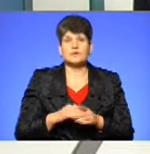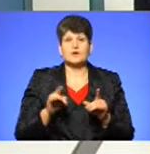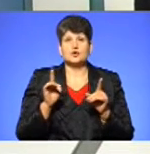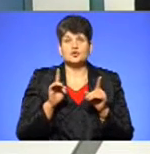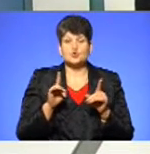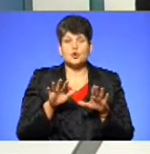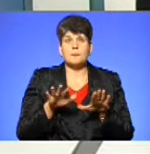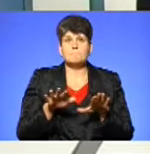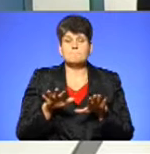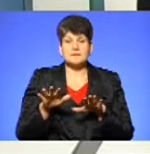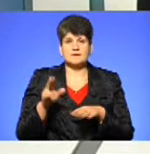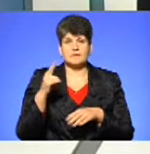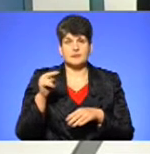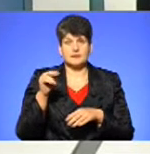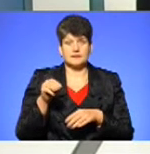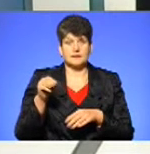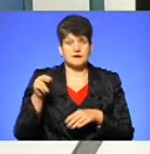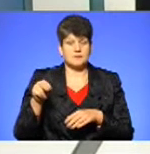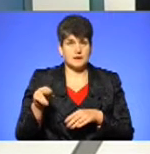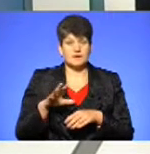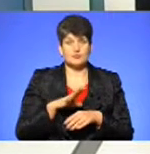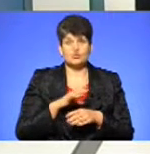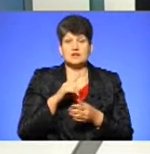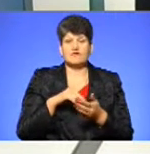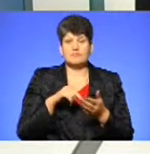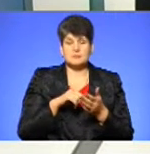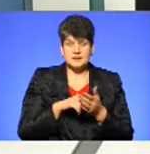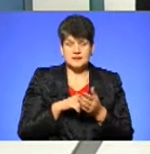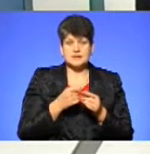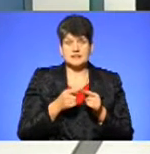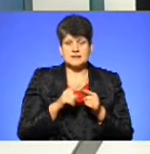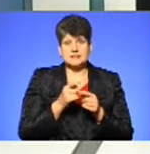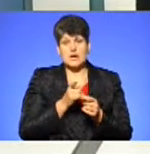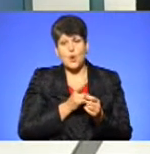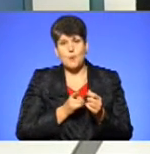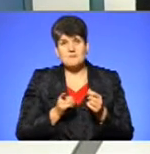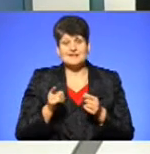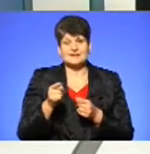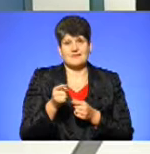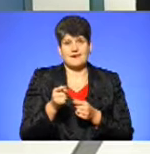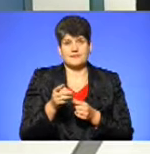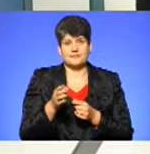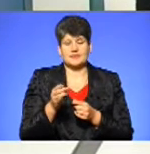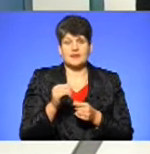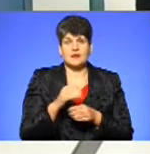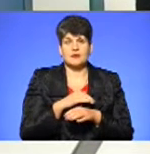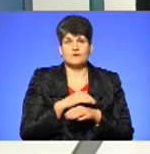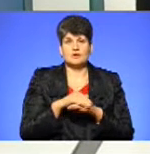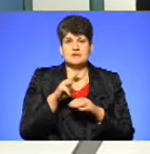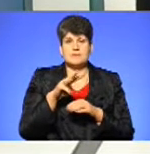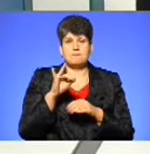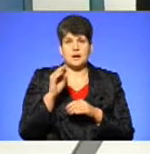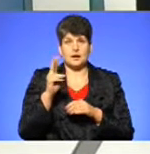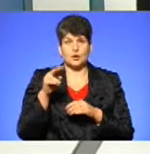місця ДТП, які відбулися в місті, зокрема це на об'їзній і на Миколунецький,